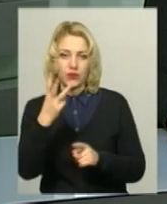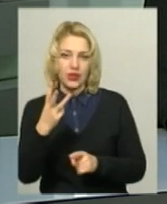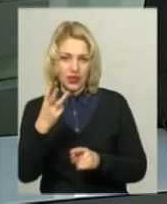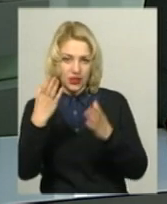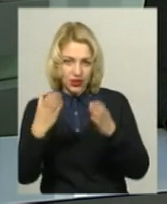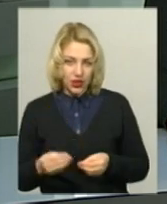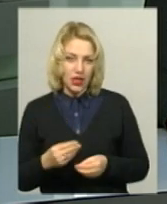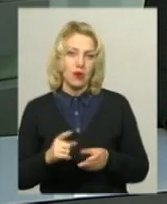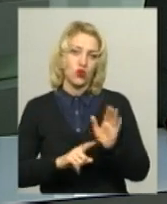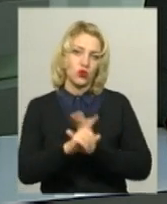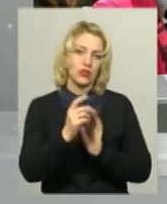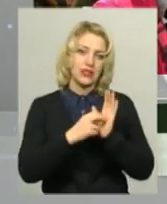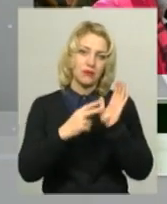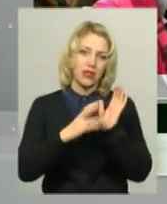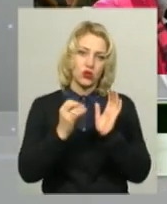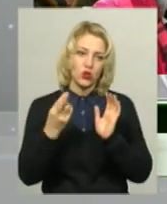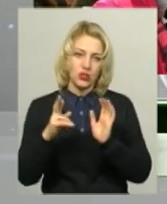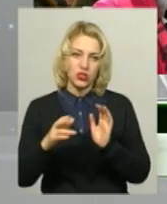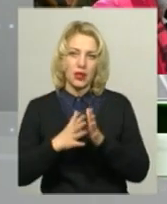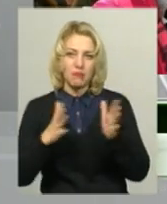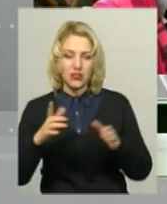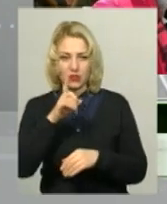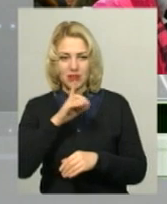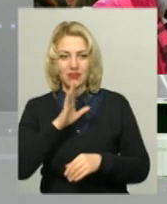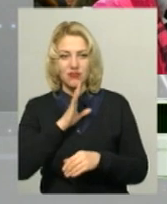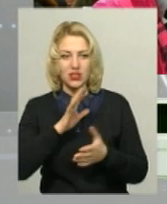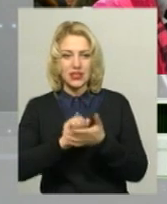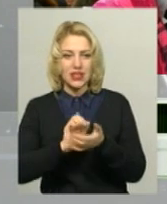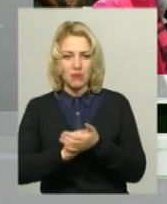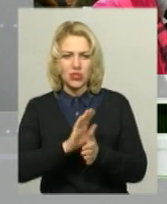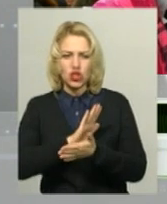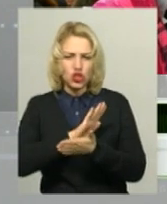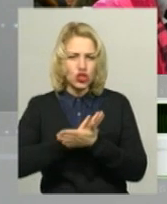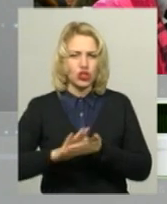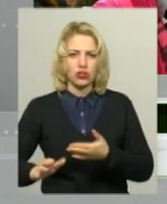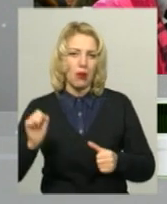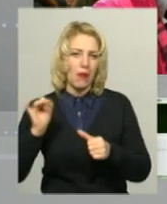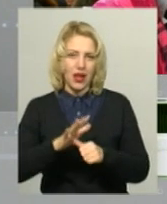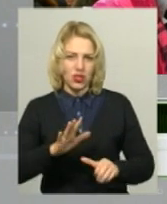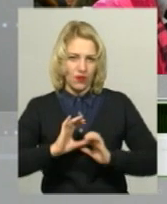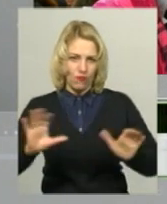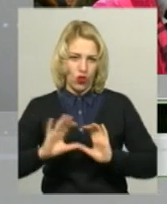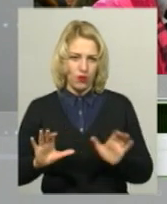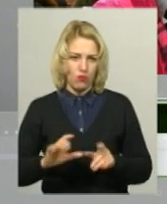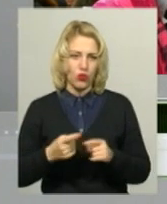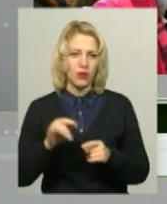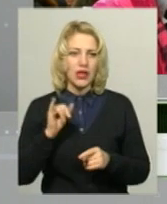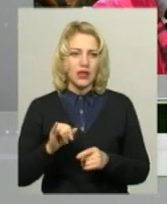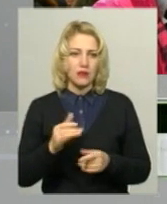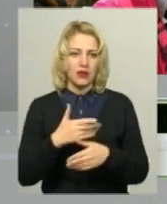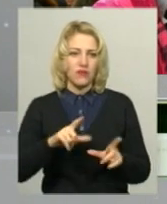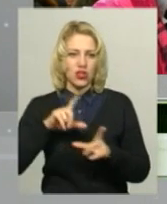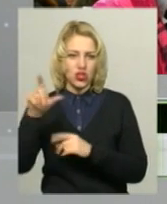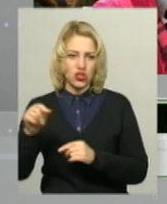18 січня. Більше місяця дівчата займається чисто пляжним волейболом. Ми виїжджаємо рядом село в нас